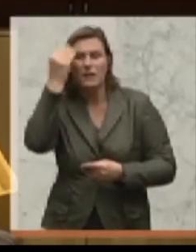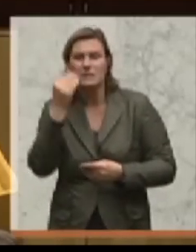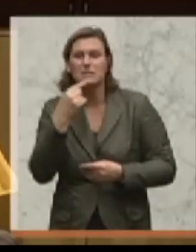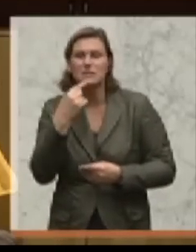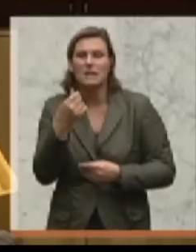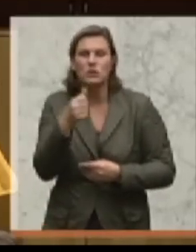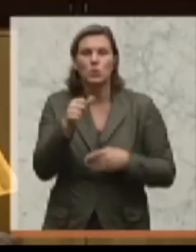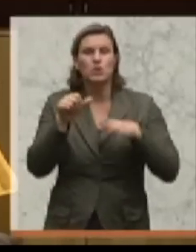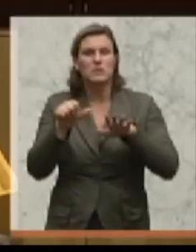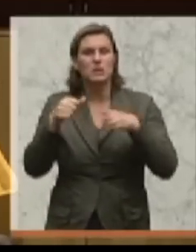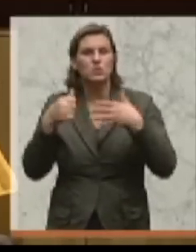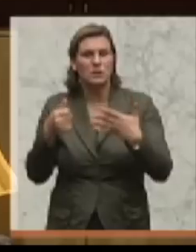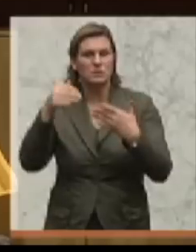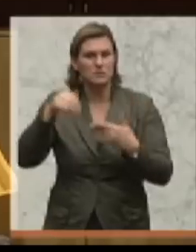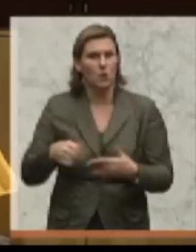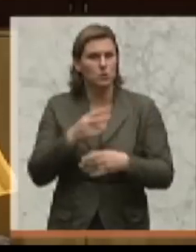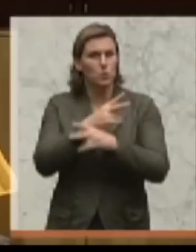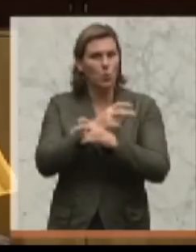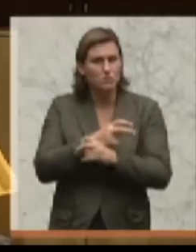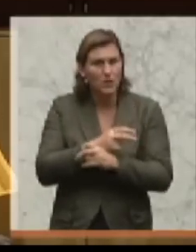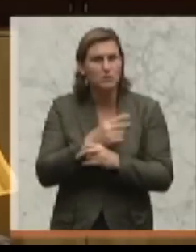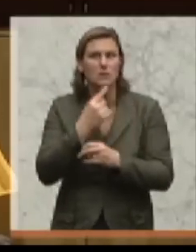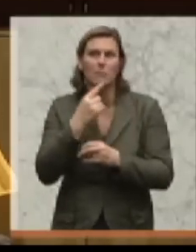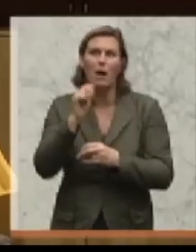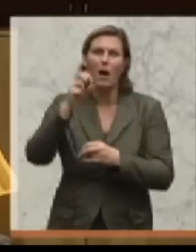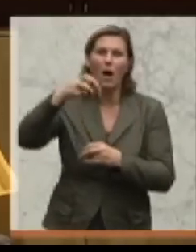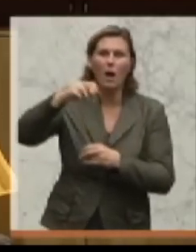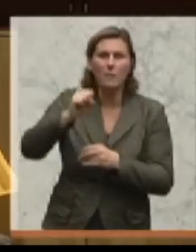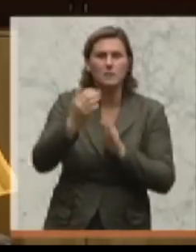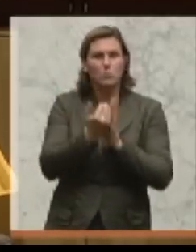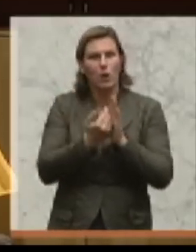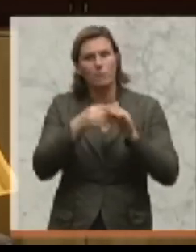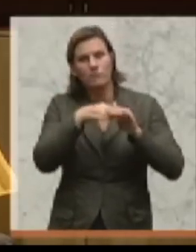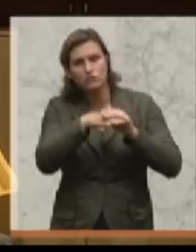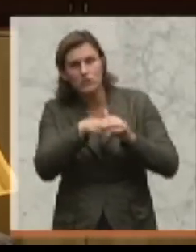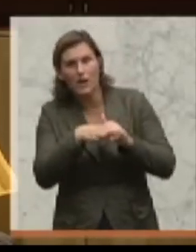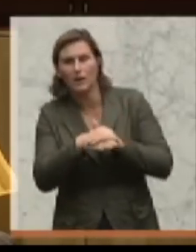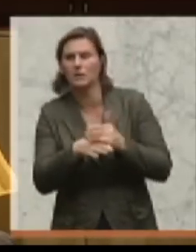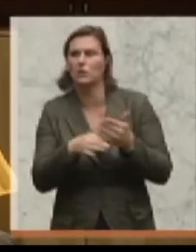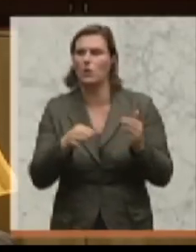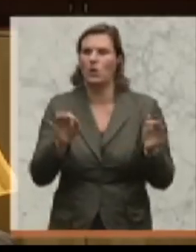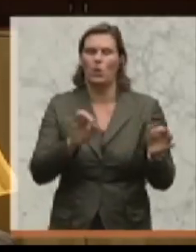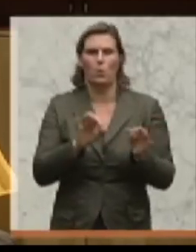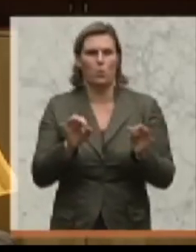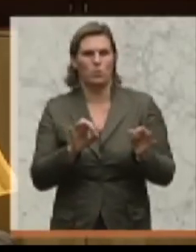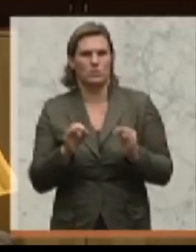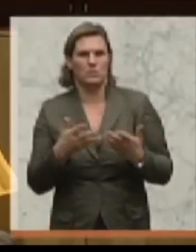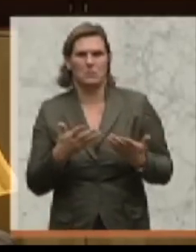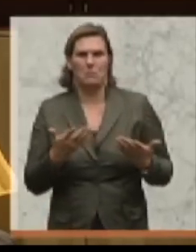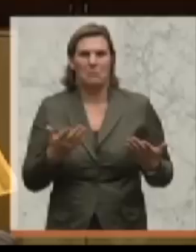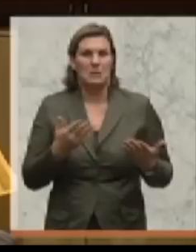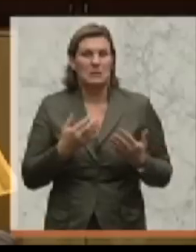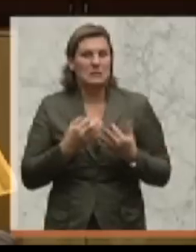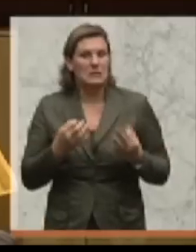Österreicherinnen und Österreicher in sogenannten AMS-Programmen verstecken, wo der Output relativ gering ist. Sie sagen nicht